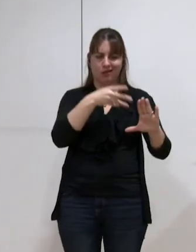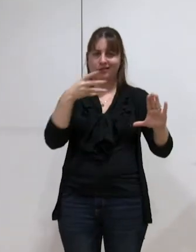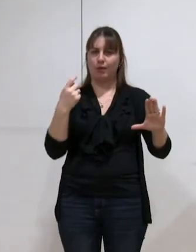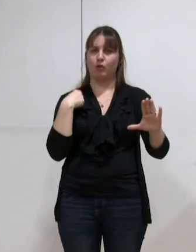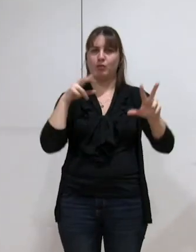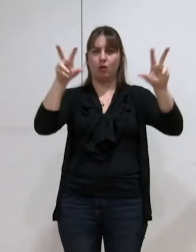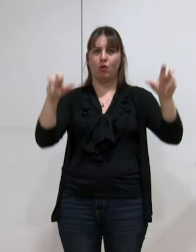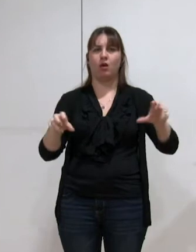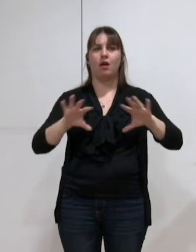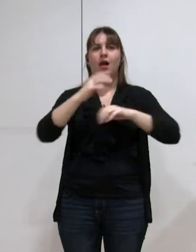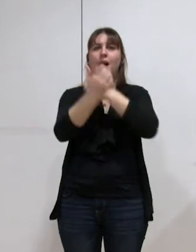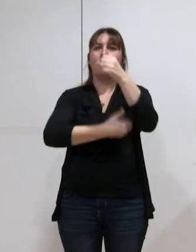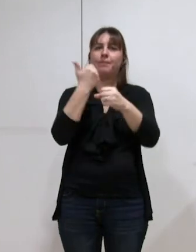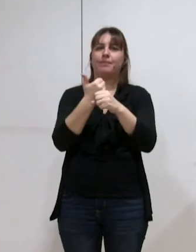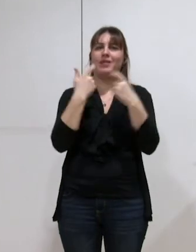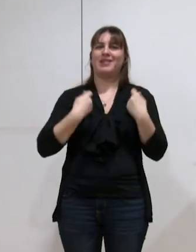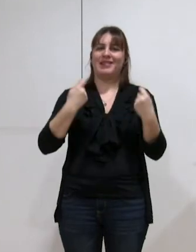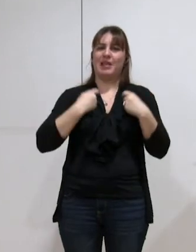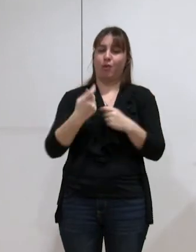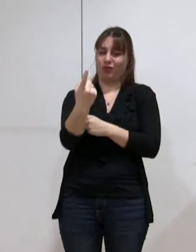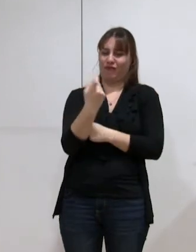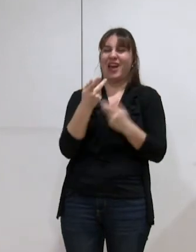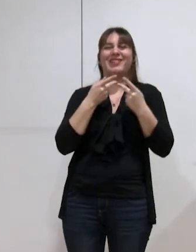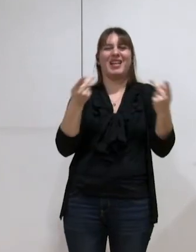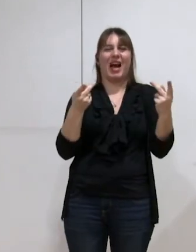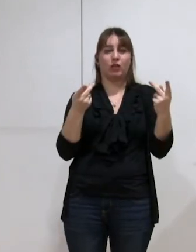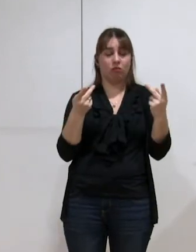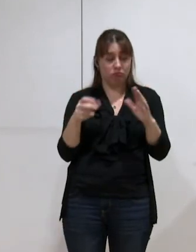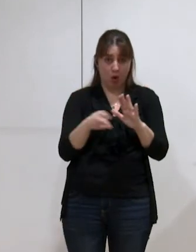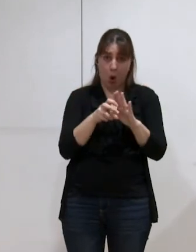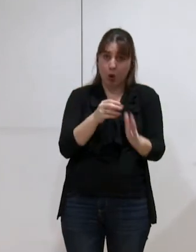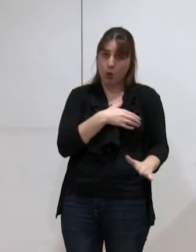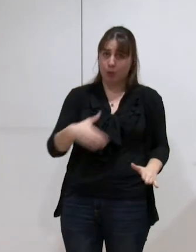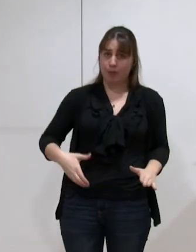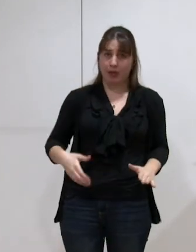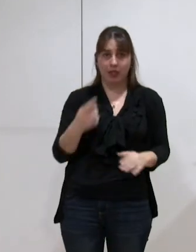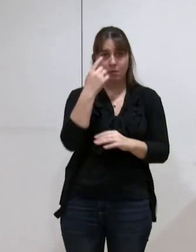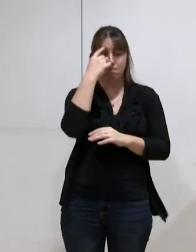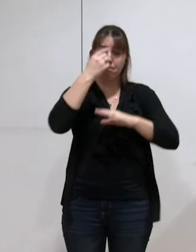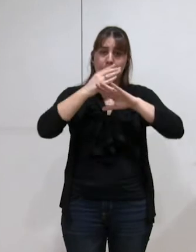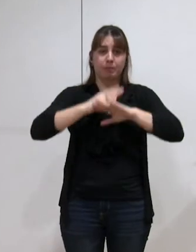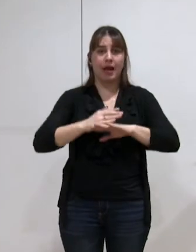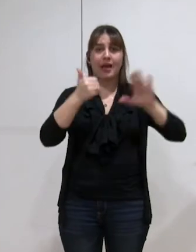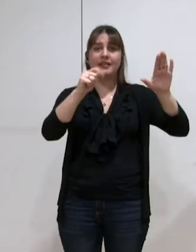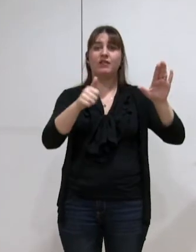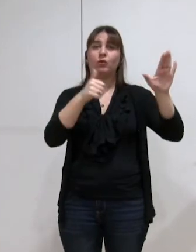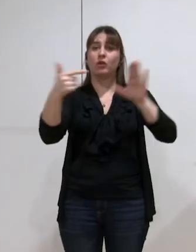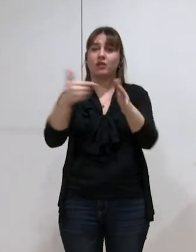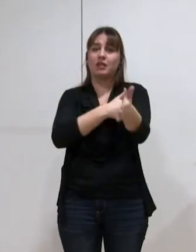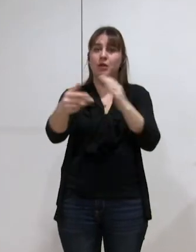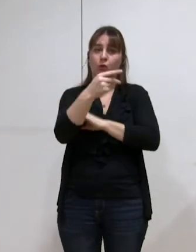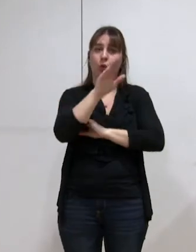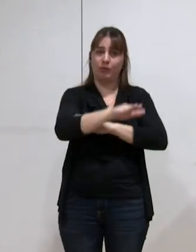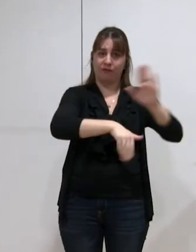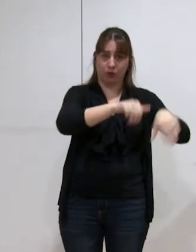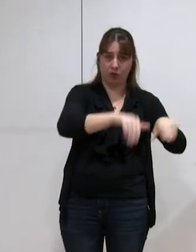« Dépenses totales annuelles issues de la déclaration » que la ville de Grenoble a dépensé 6,67 millions d'euros pour